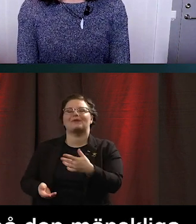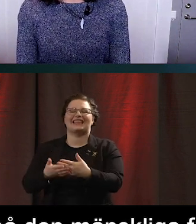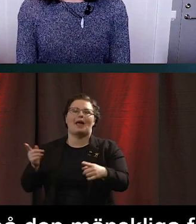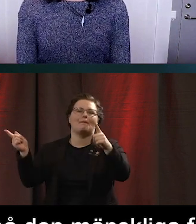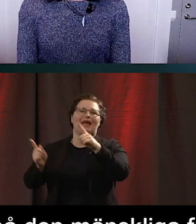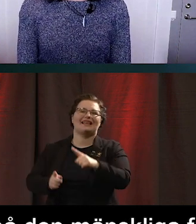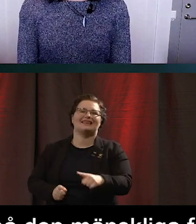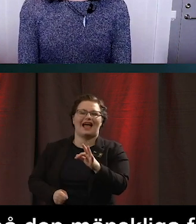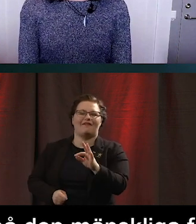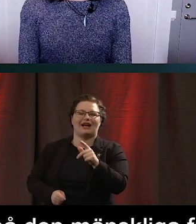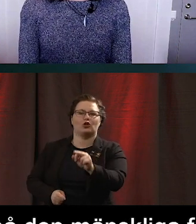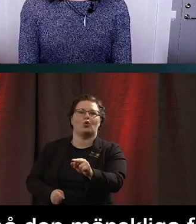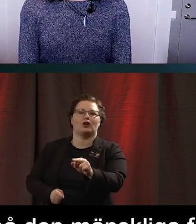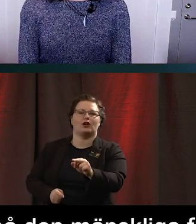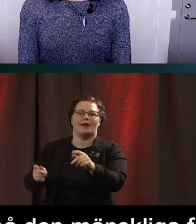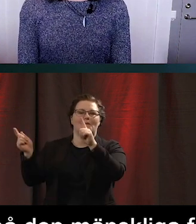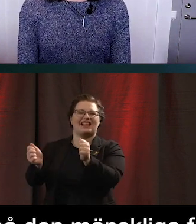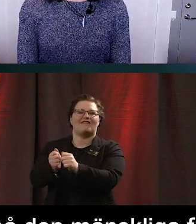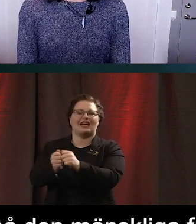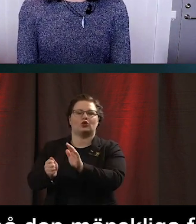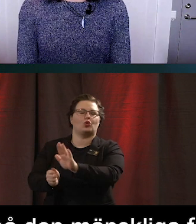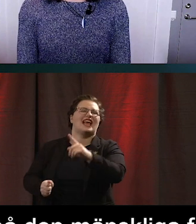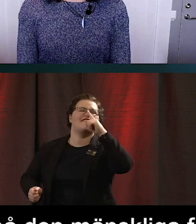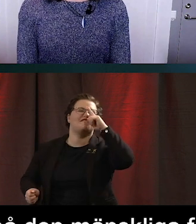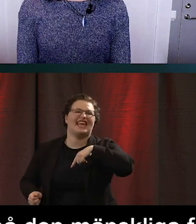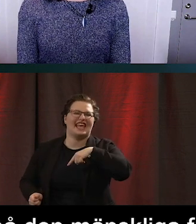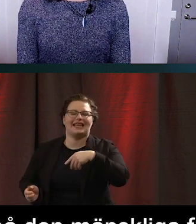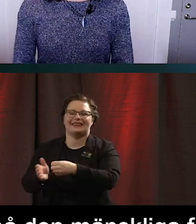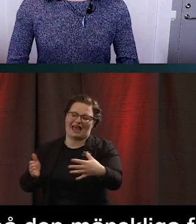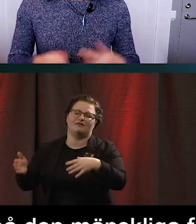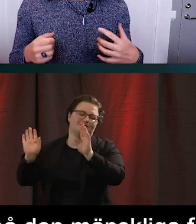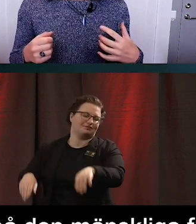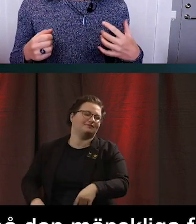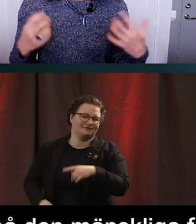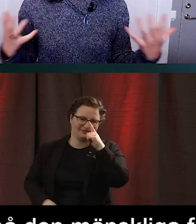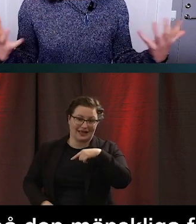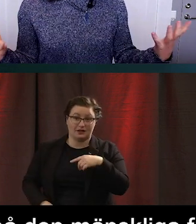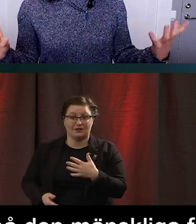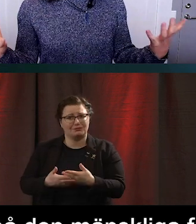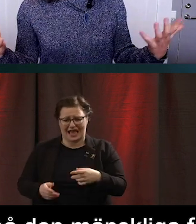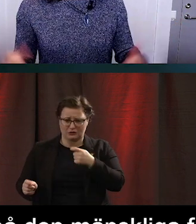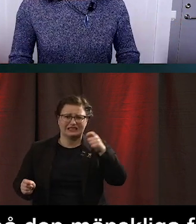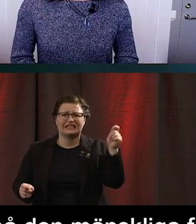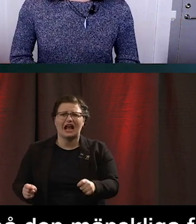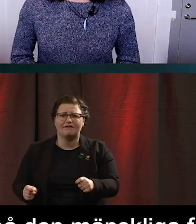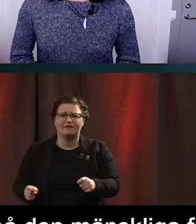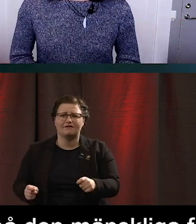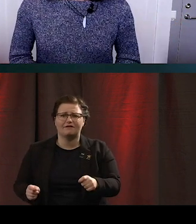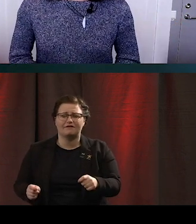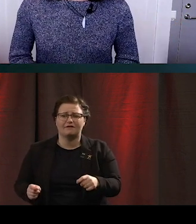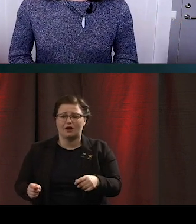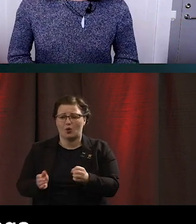singularis. Det är ett väldigt straffande uttryck tycker jag, för människor har många faktorer. Och